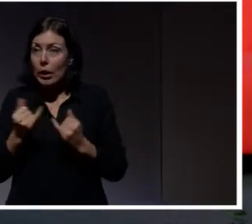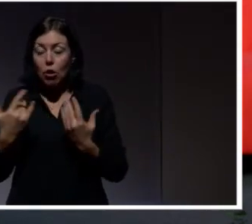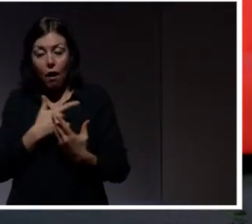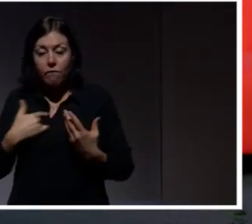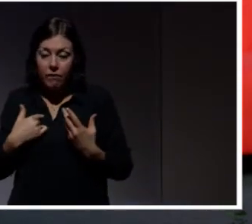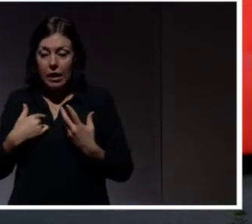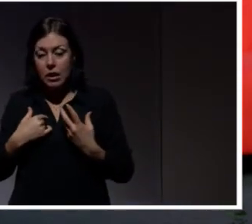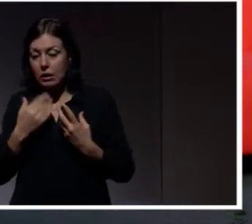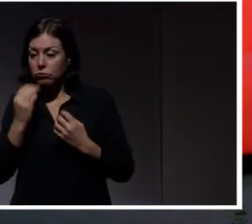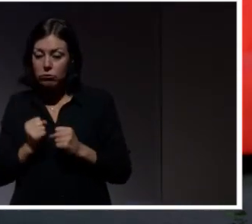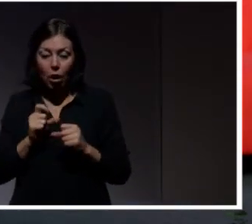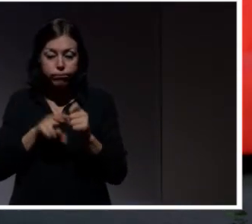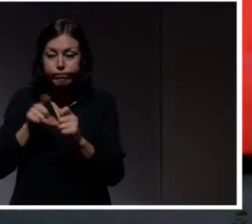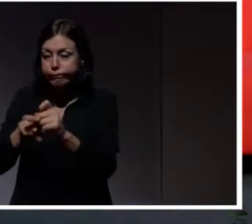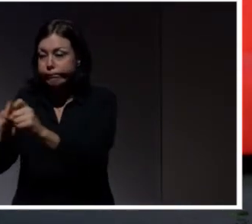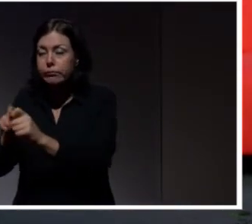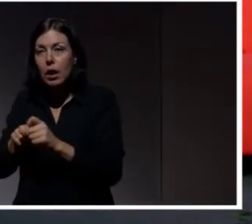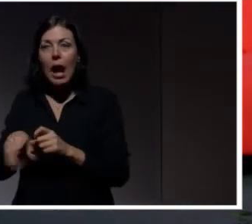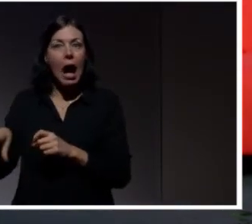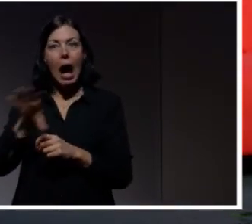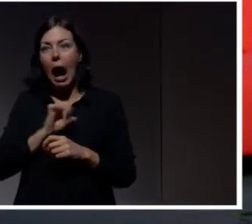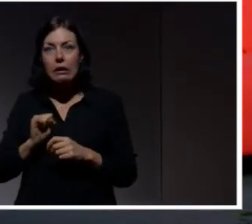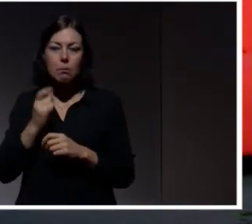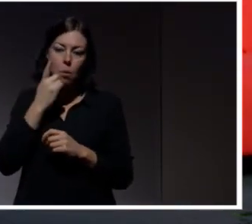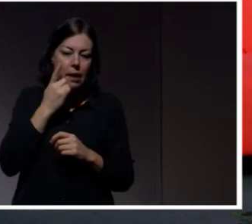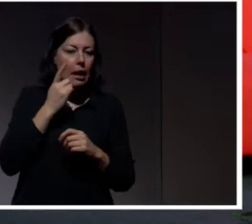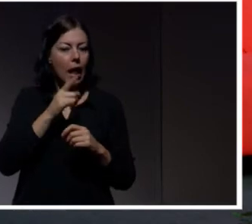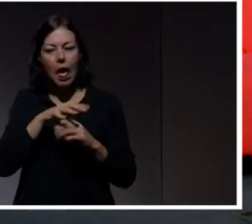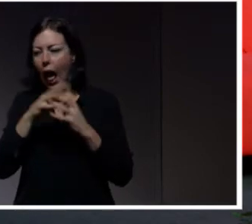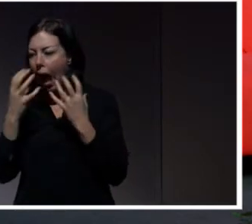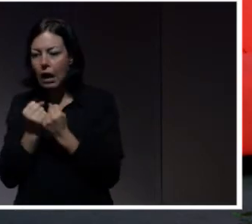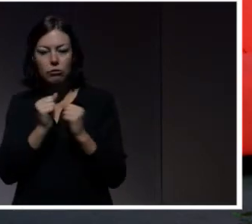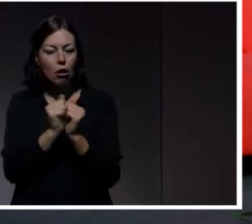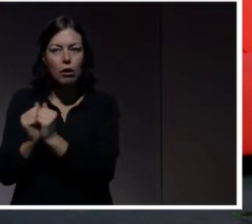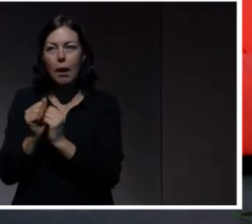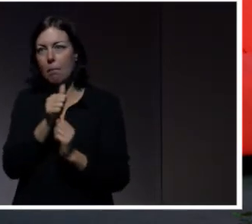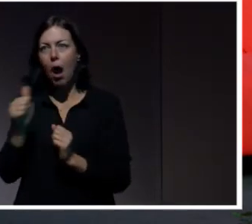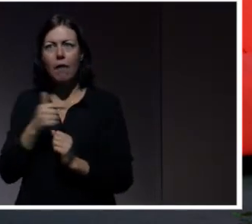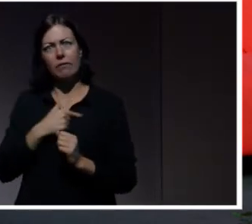att applicera ett adekvat skydd. Vi tar för givet att det bara funkar.